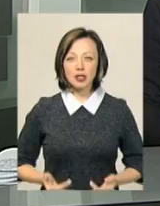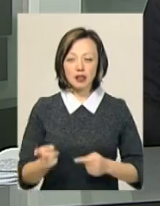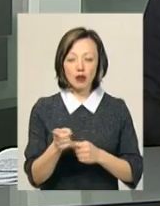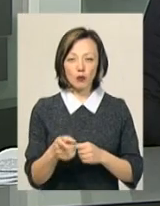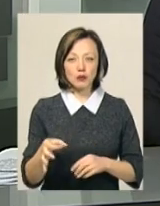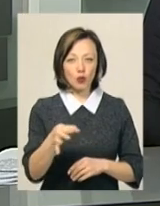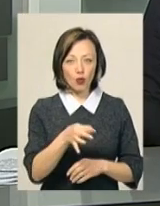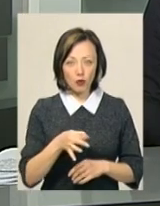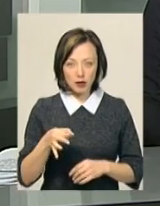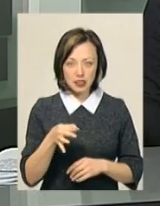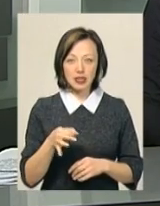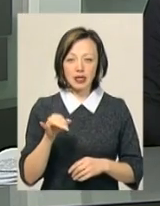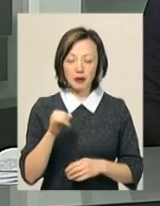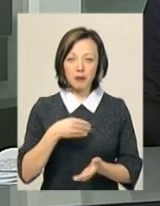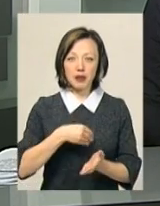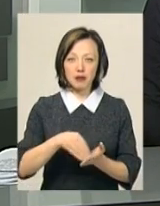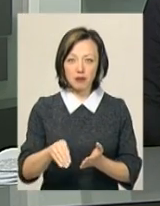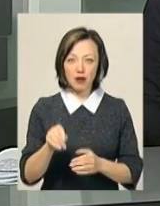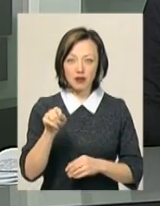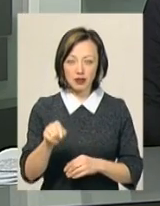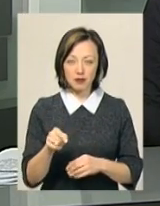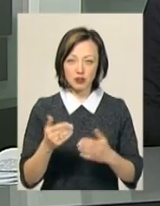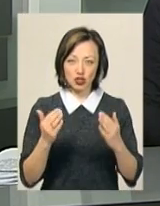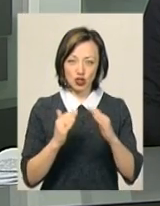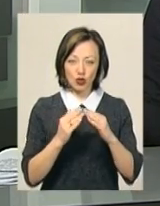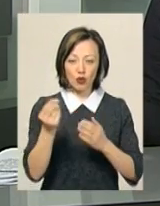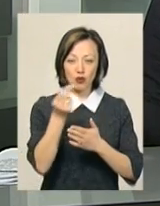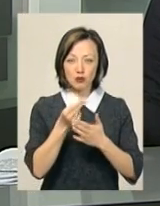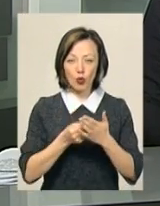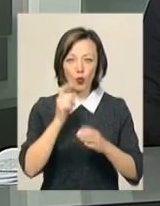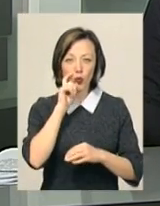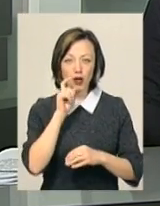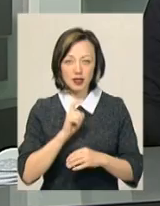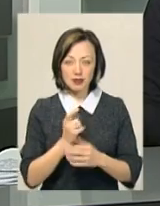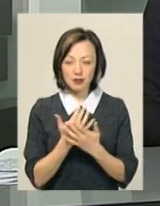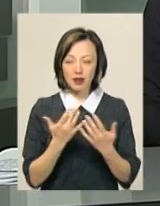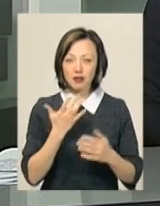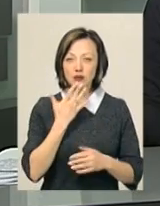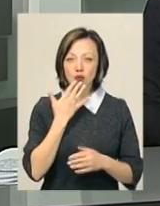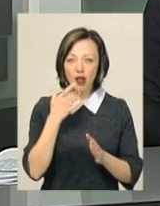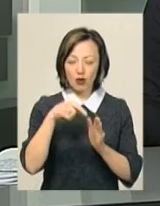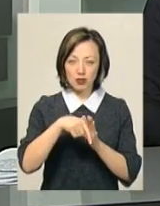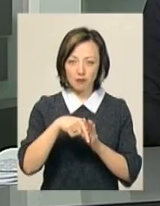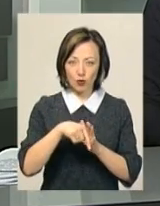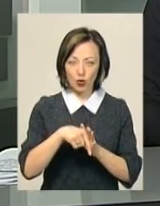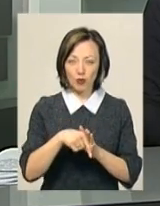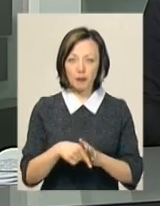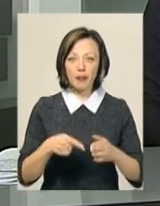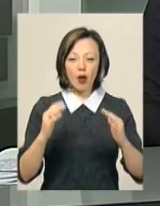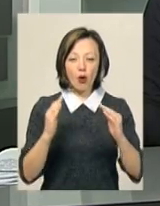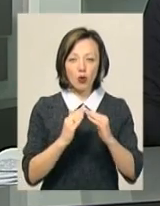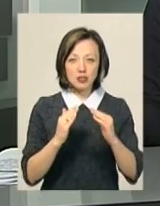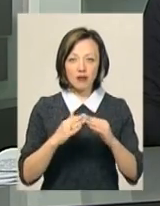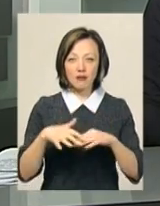області, котрий і придбав у збережі житло. Розписав його українськими візерунками та національною символікою. Оселю в